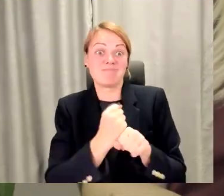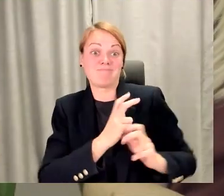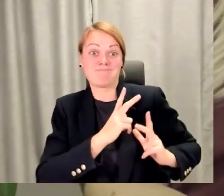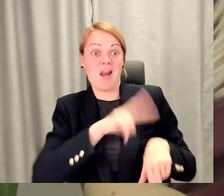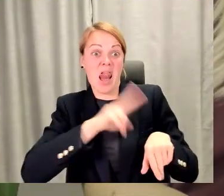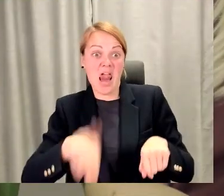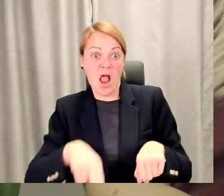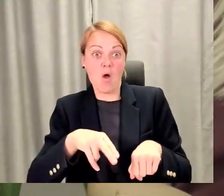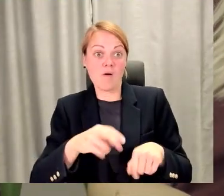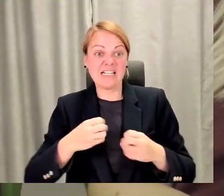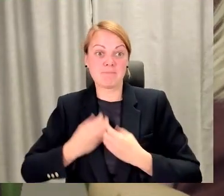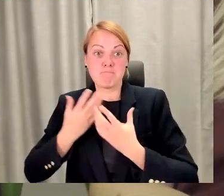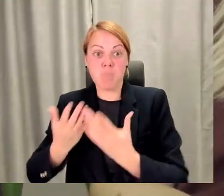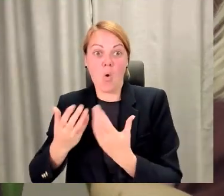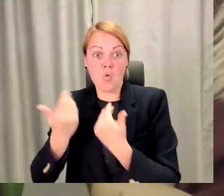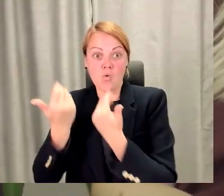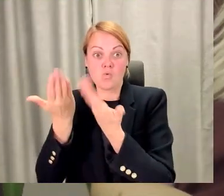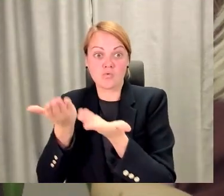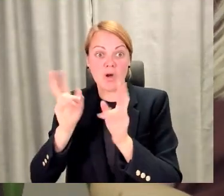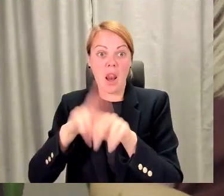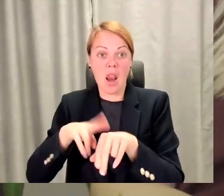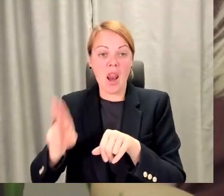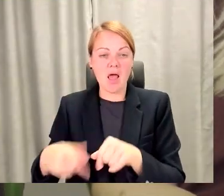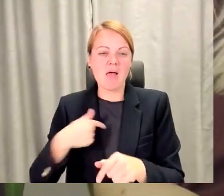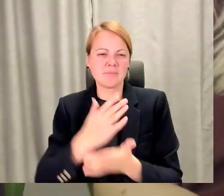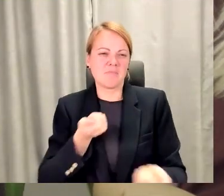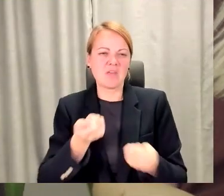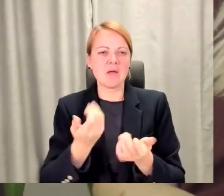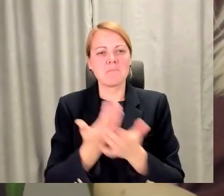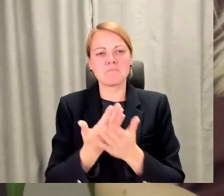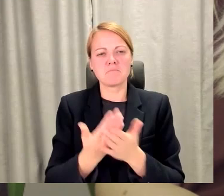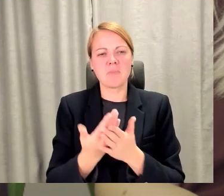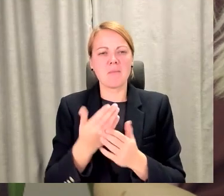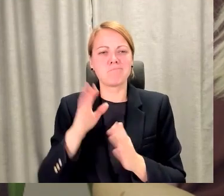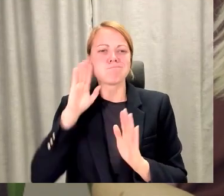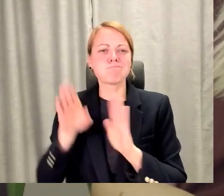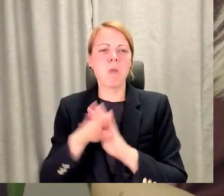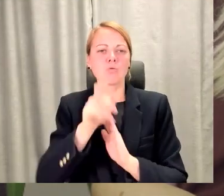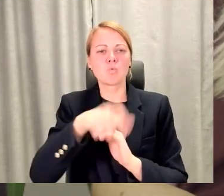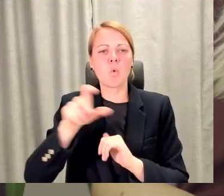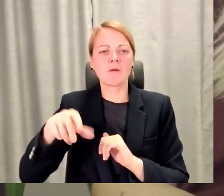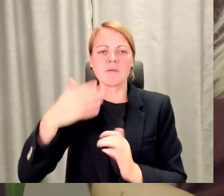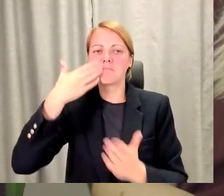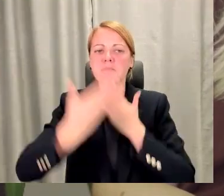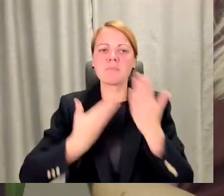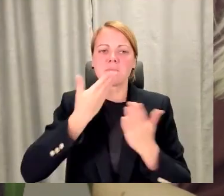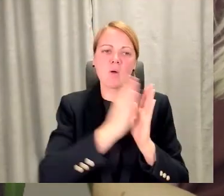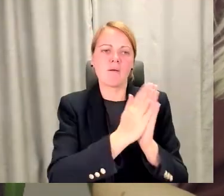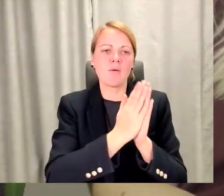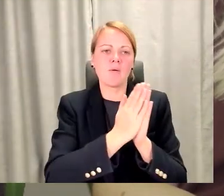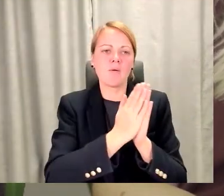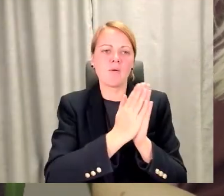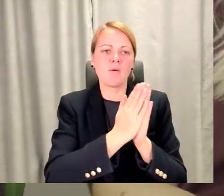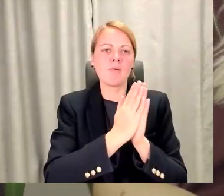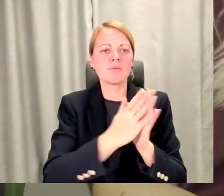ja to vairāk pats ir gari skaitos vadītājs, ja mani tā kā padotie piesakās un ūdziņas pieteikt uz kaut kādām mācījām, tas jau liekas tā